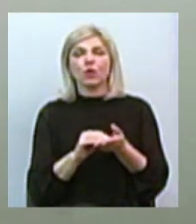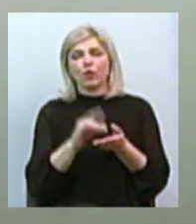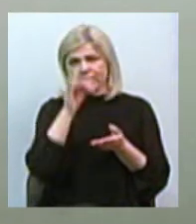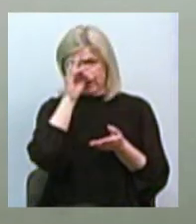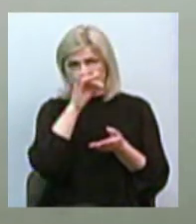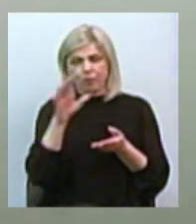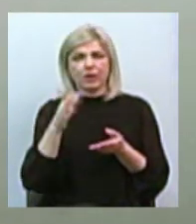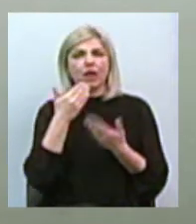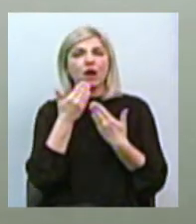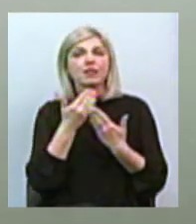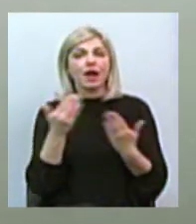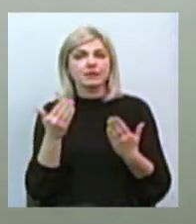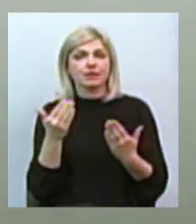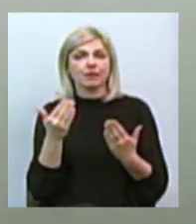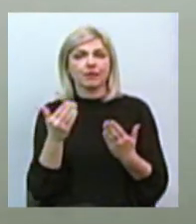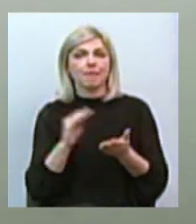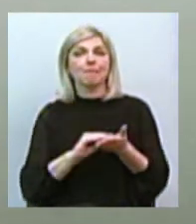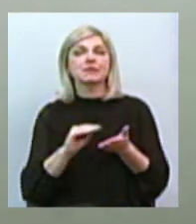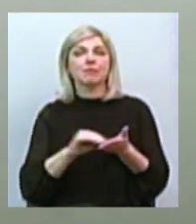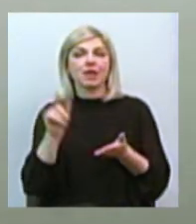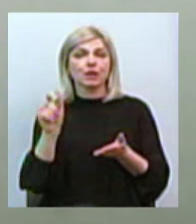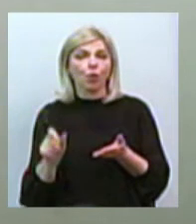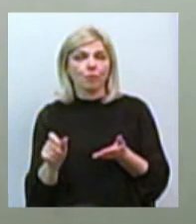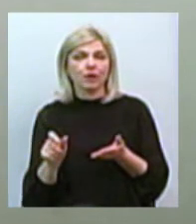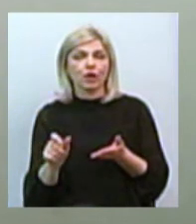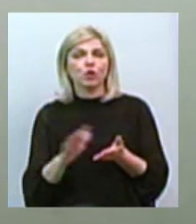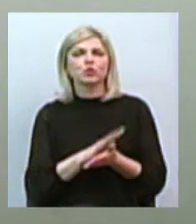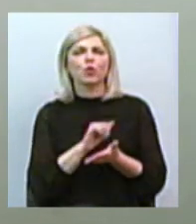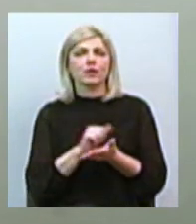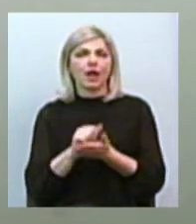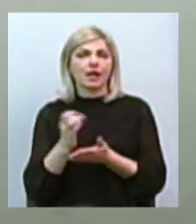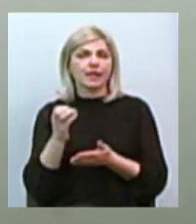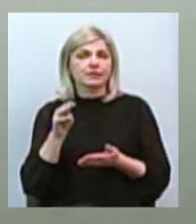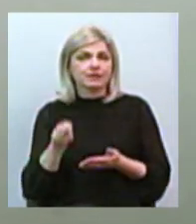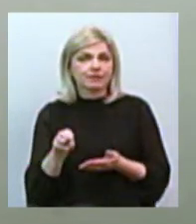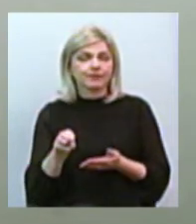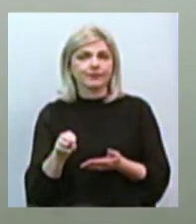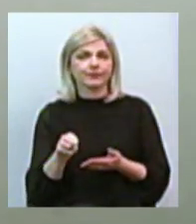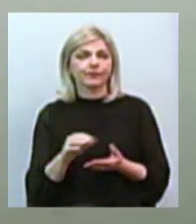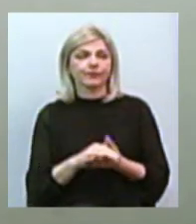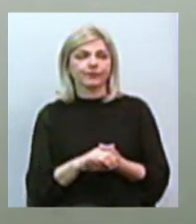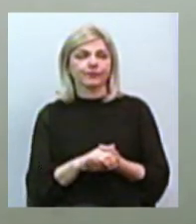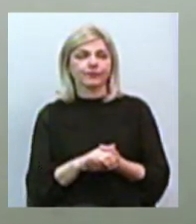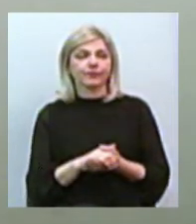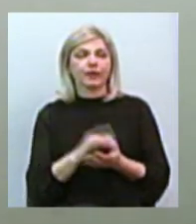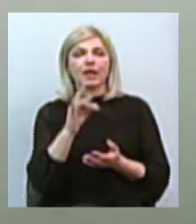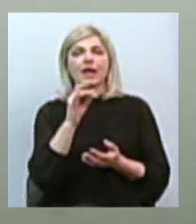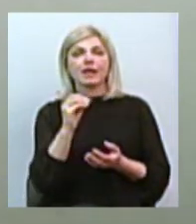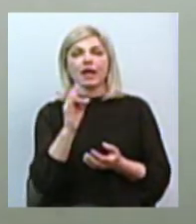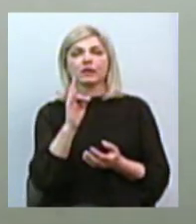радянським письменником, журналістом Ілією Ренбургом.